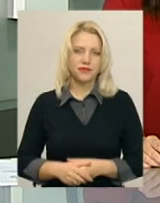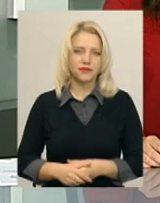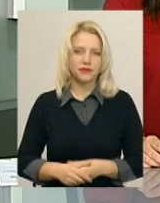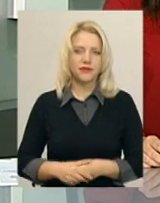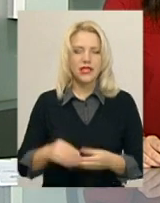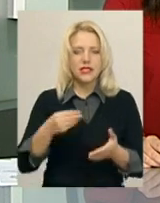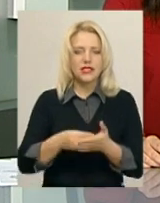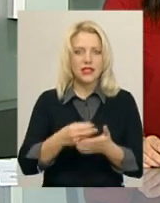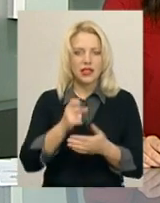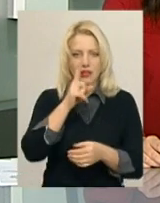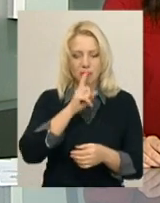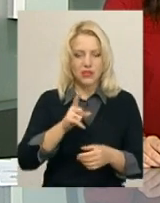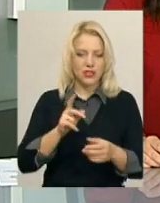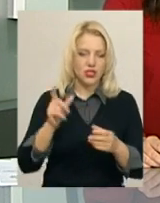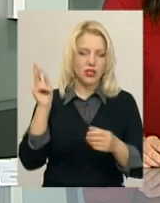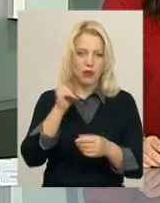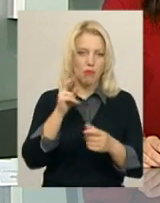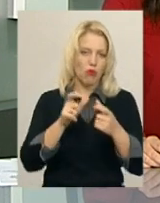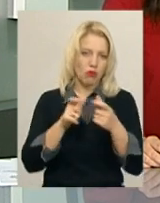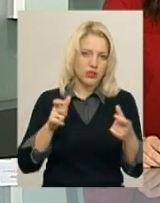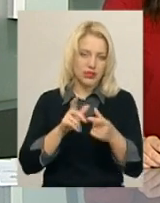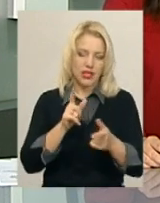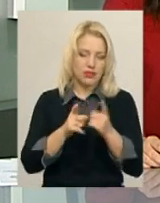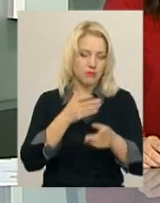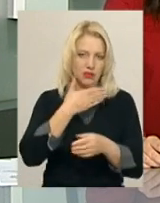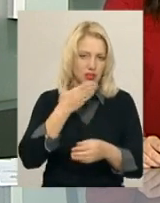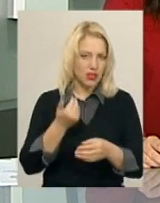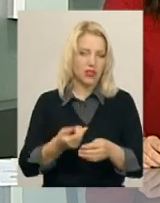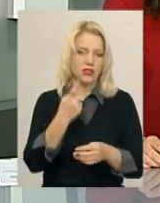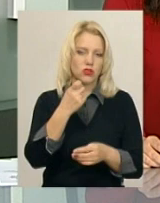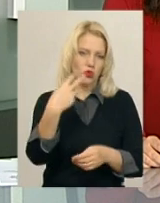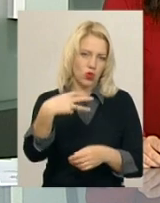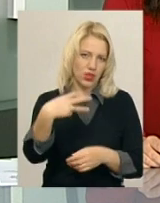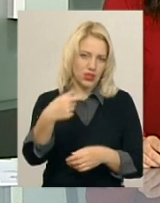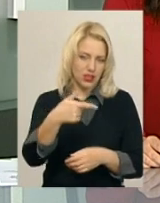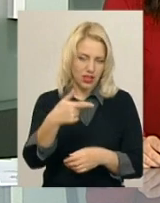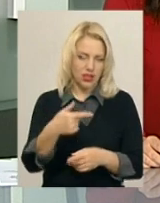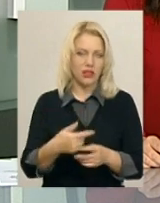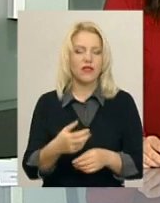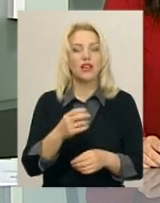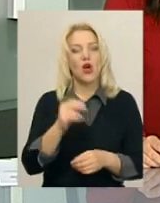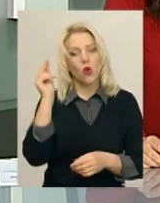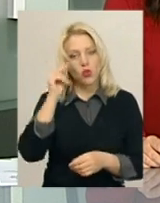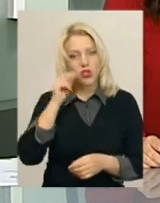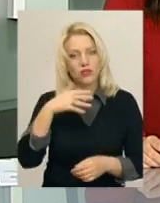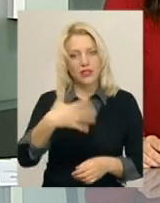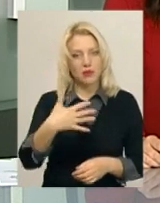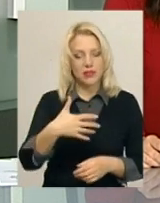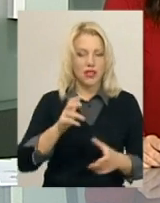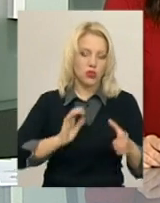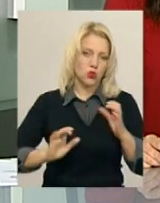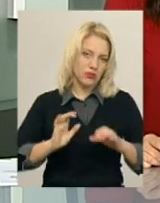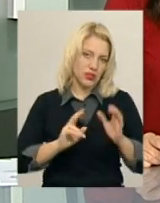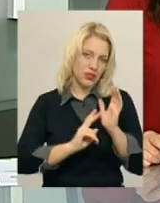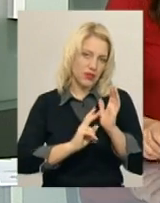Ціна на місячні проїзні не змінилась. Повний проїзний вартує 130 гривень. Учнівський – 50, студентський – 70, додає